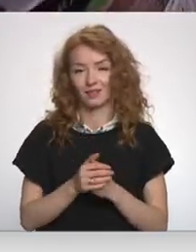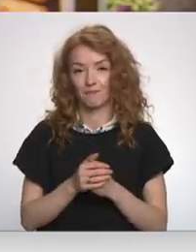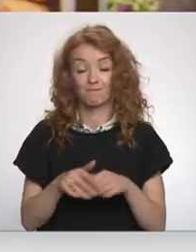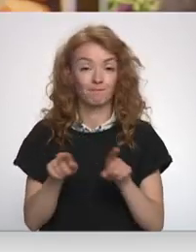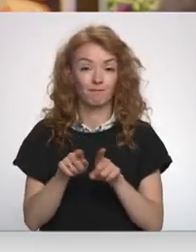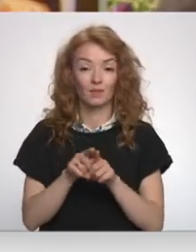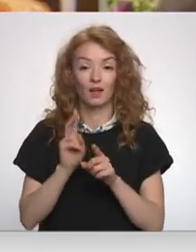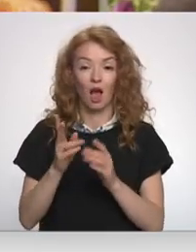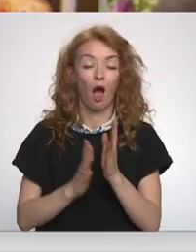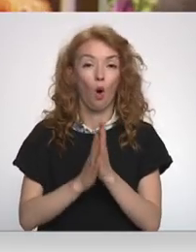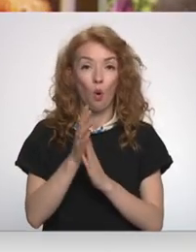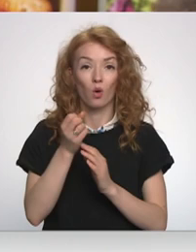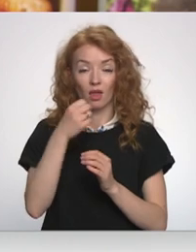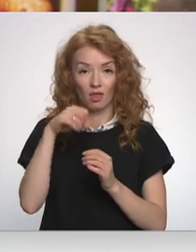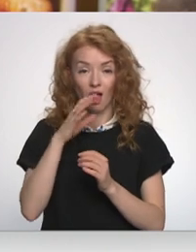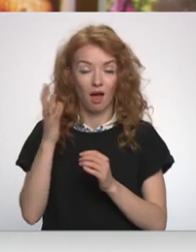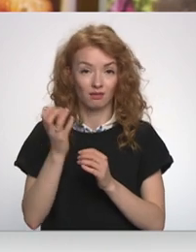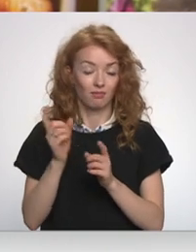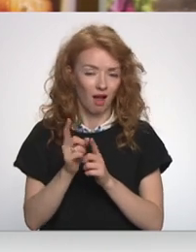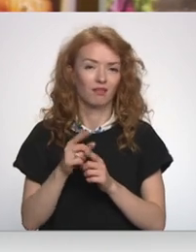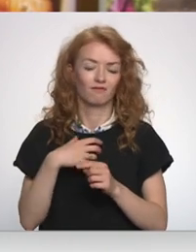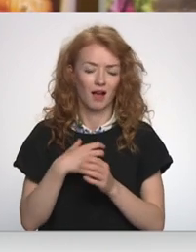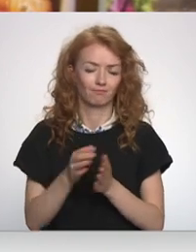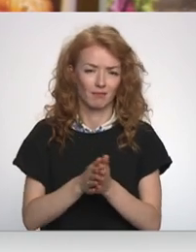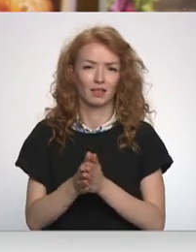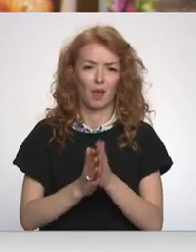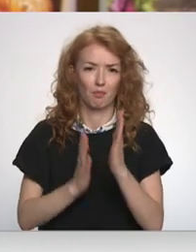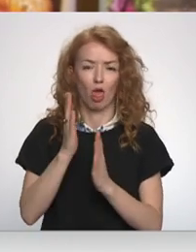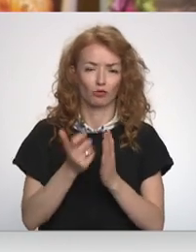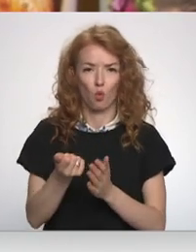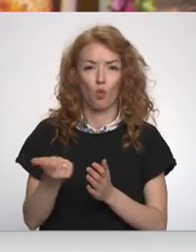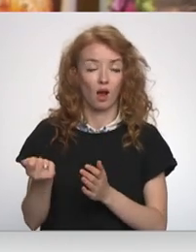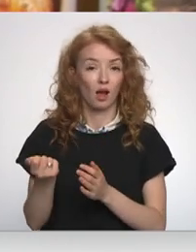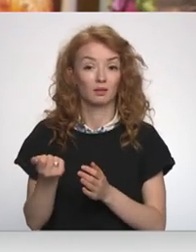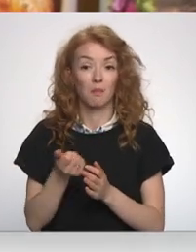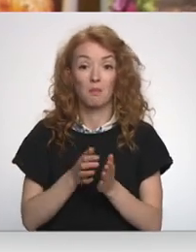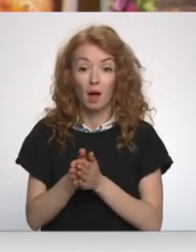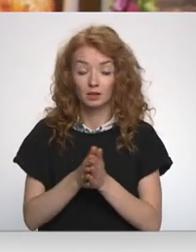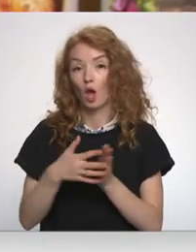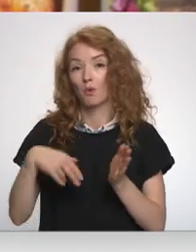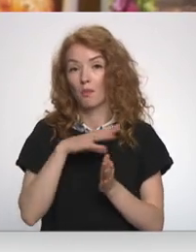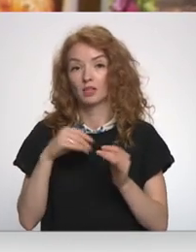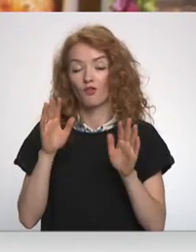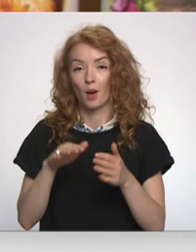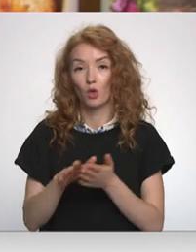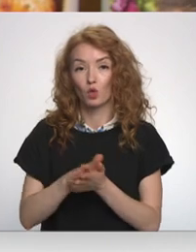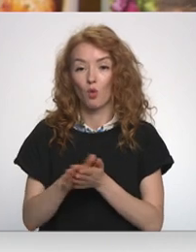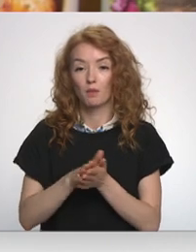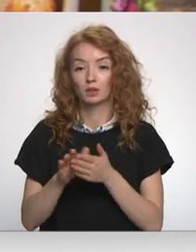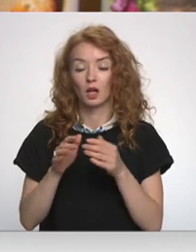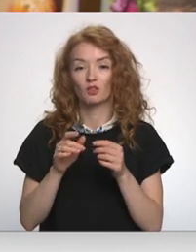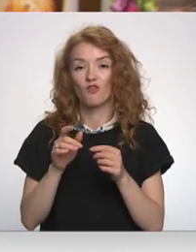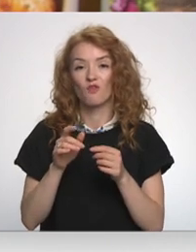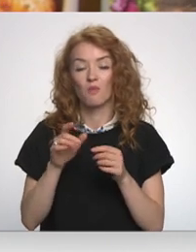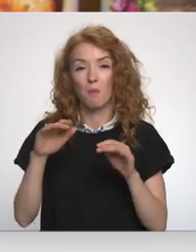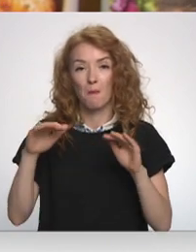kā visi augļi dārziņi, arī meža veltis ir obligāti jāmazgā. Jo mazgājot, tad mēs varam nomazgāt šos pēc